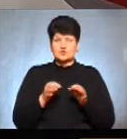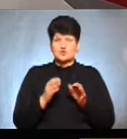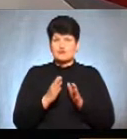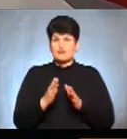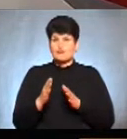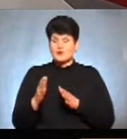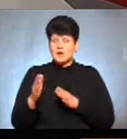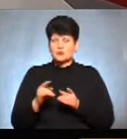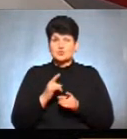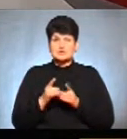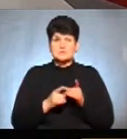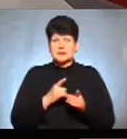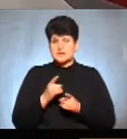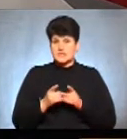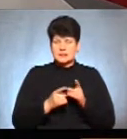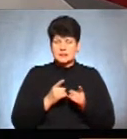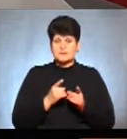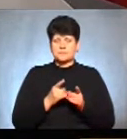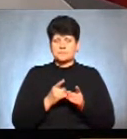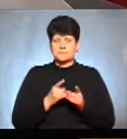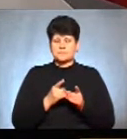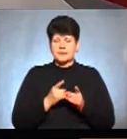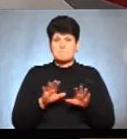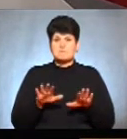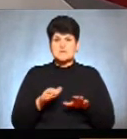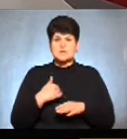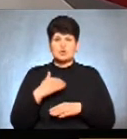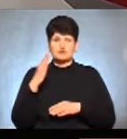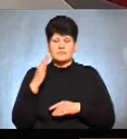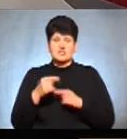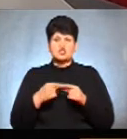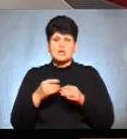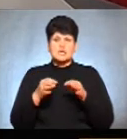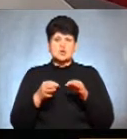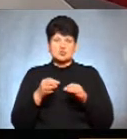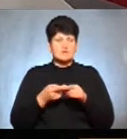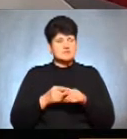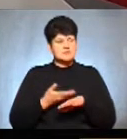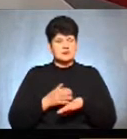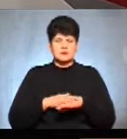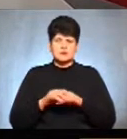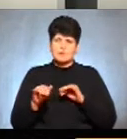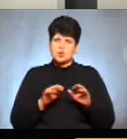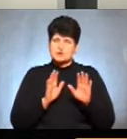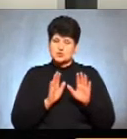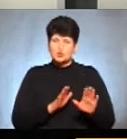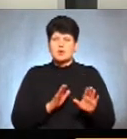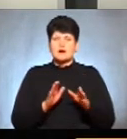змінити місце голосування через суд. Але це вже складніша процедура і